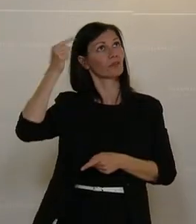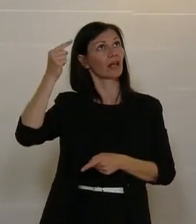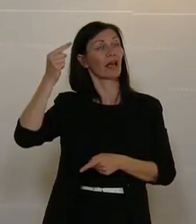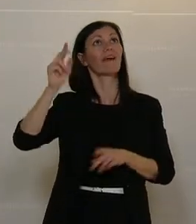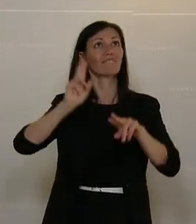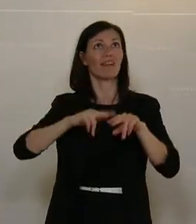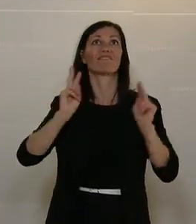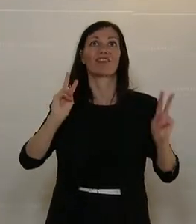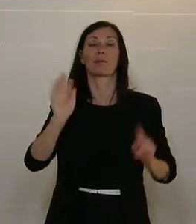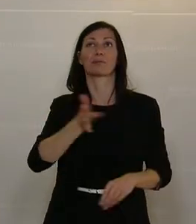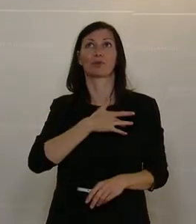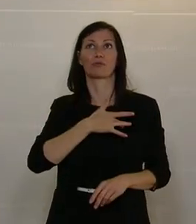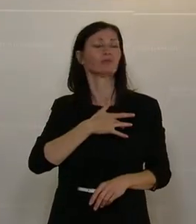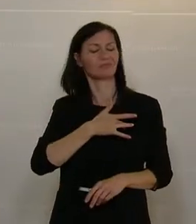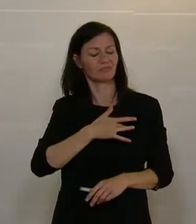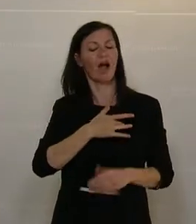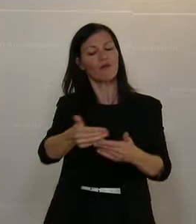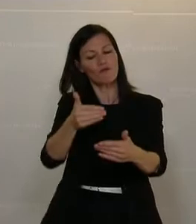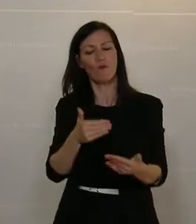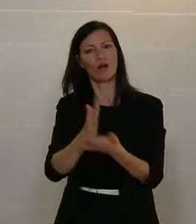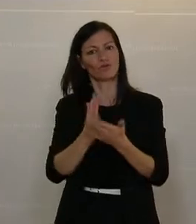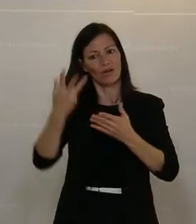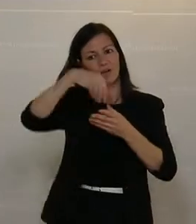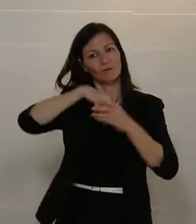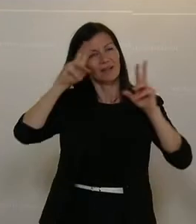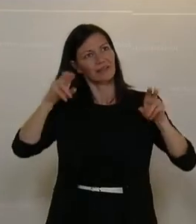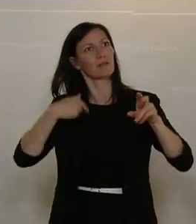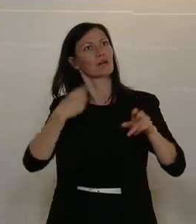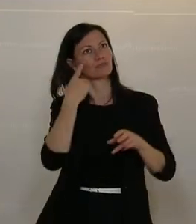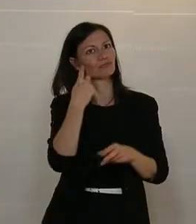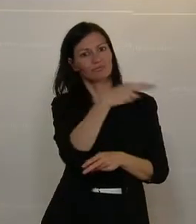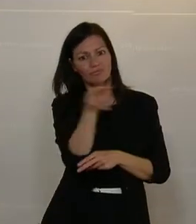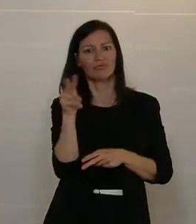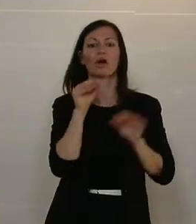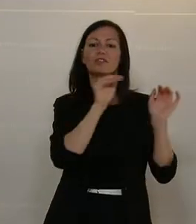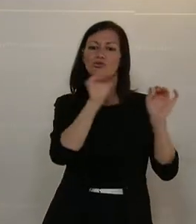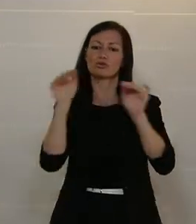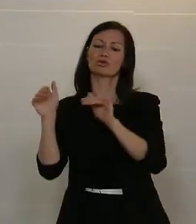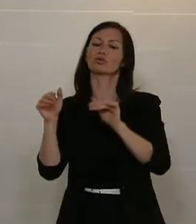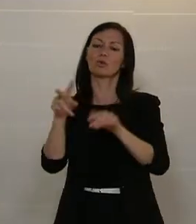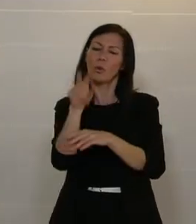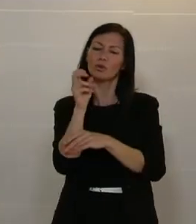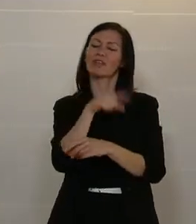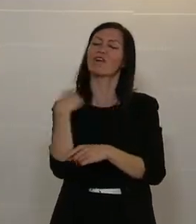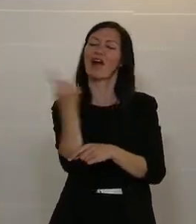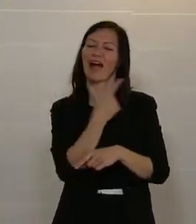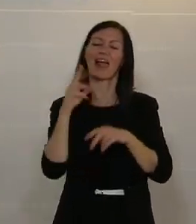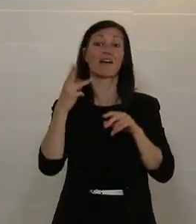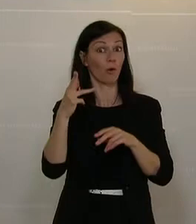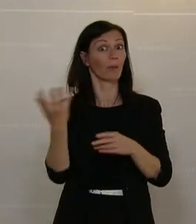Arbeiten wir zusammen, machen wir Sachpolitik. Ich würde sagen, es ist Zeit, weil Inklusion ein Menschenrecht ist. Danke.